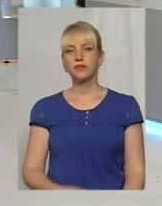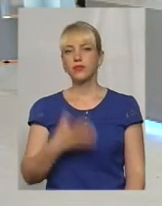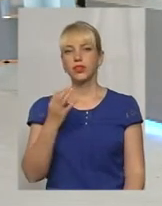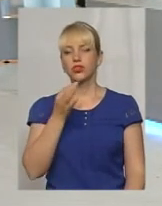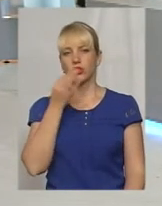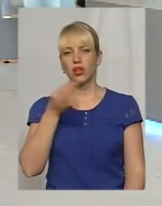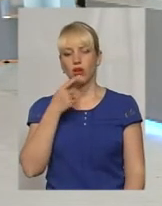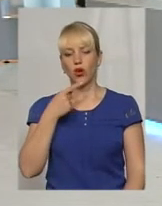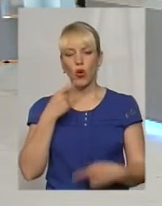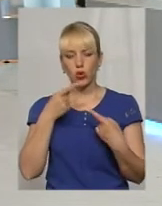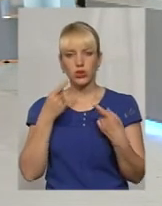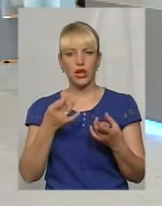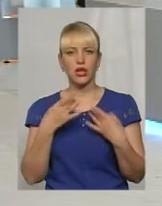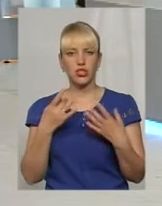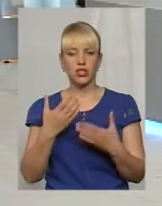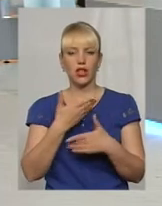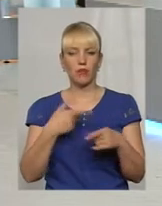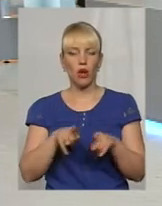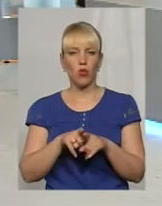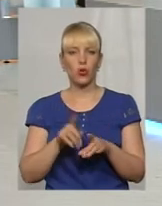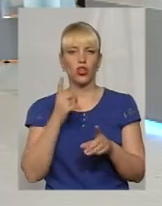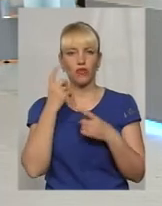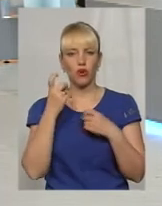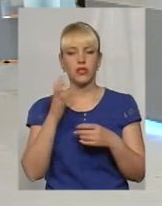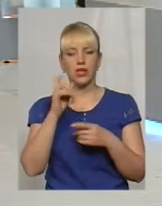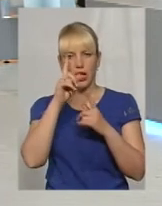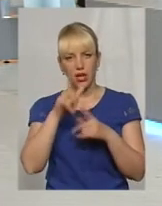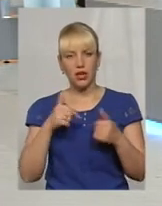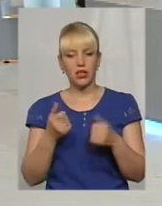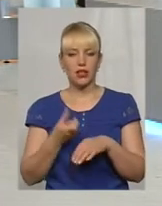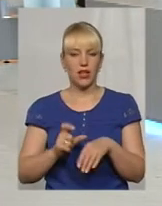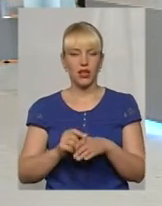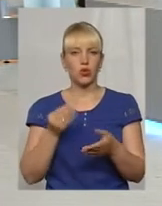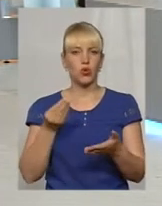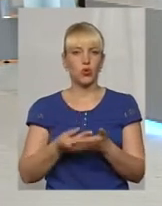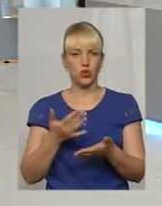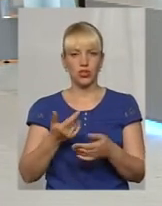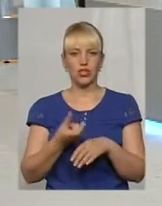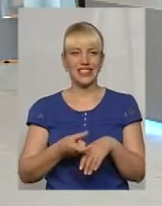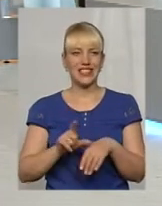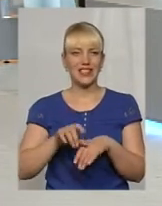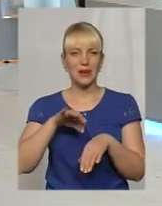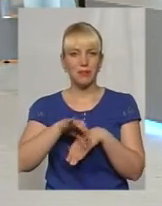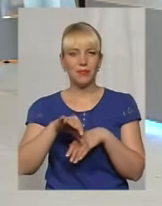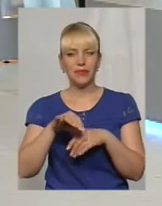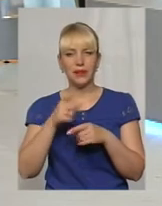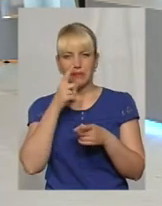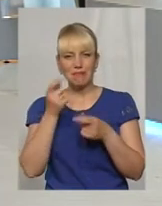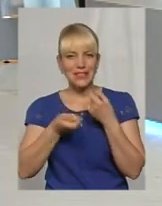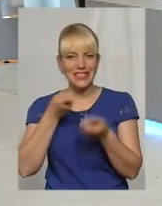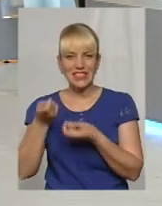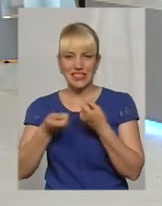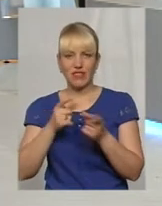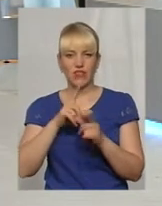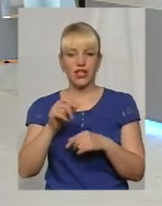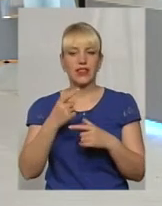таку інформацію. От в які країни все ж таки найдорожчі і найприскіпливіше виїхати? Де